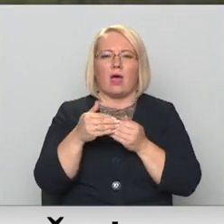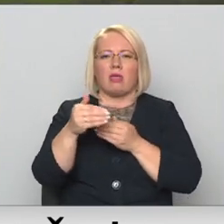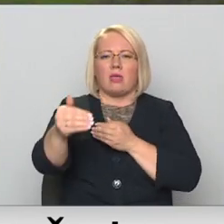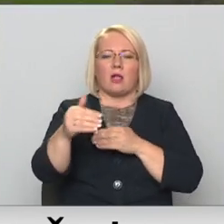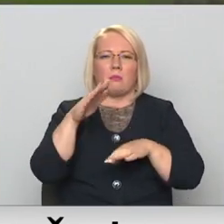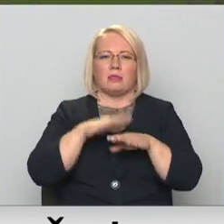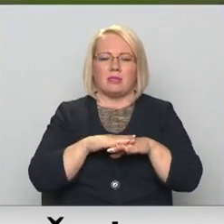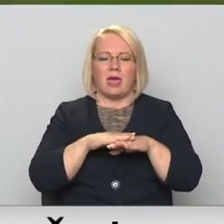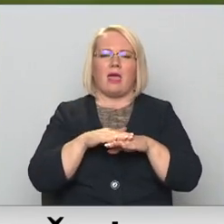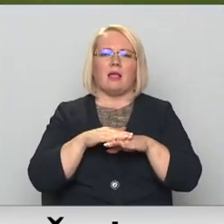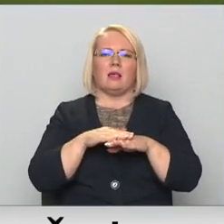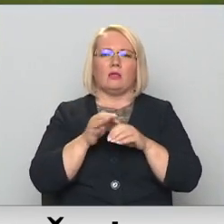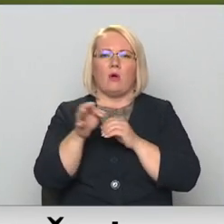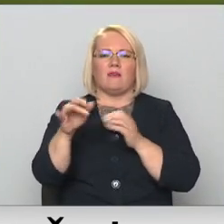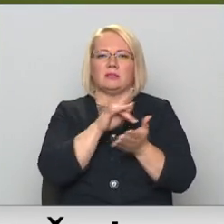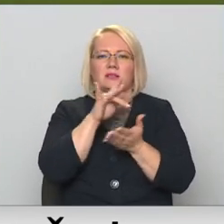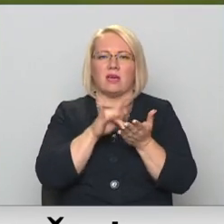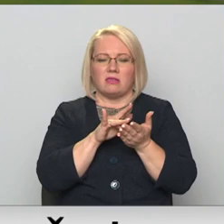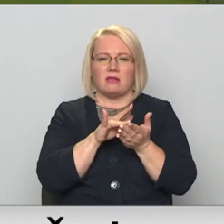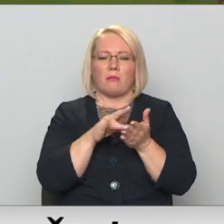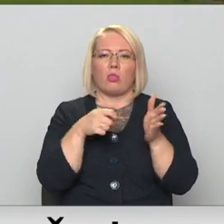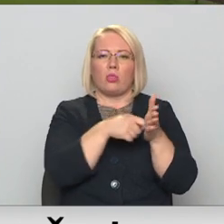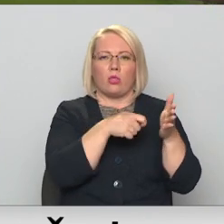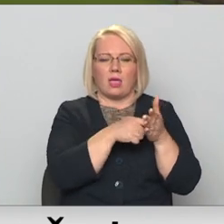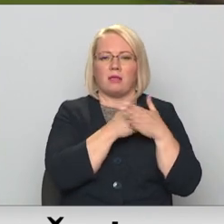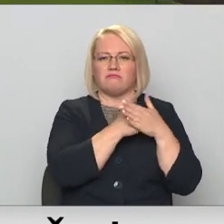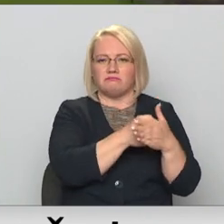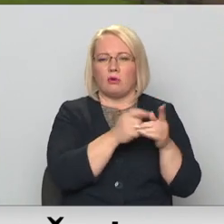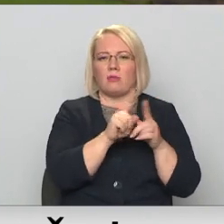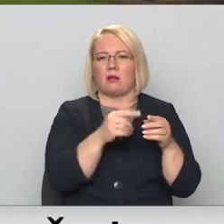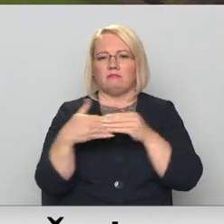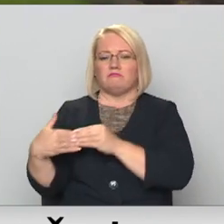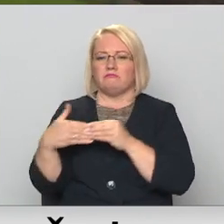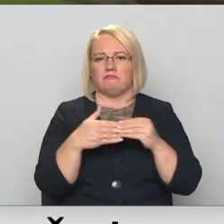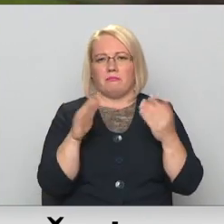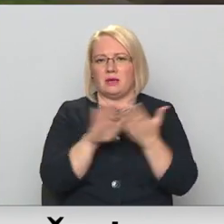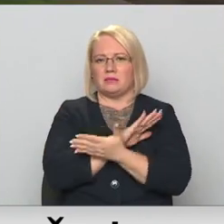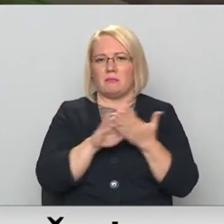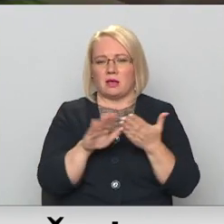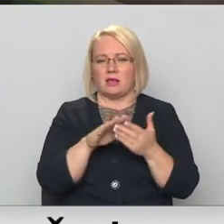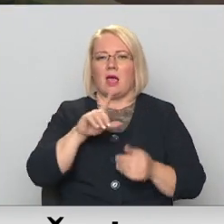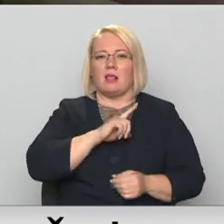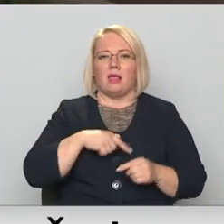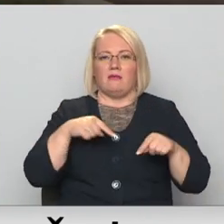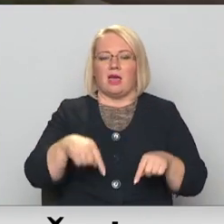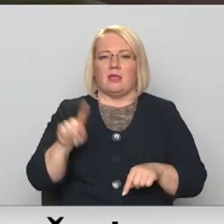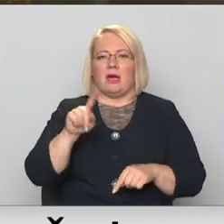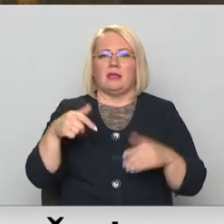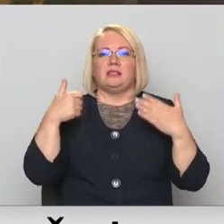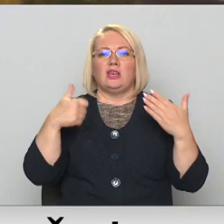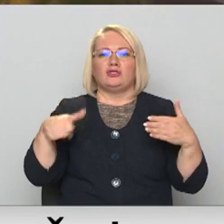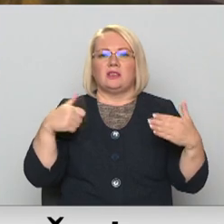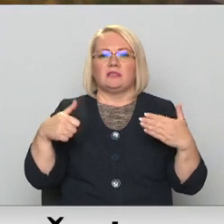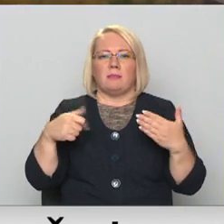dotēt un iedzīvotājus pārvadāt bez maksas. No 1. oktobra Latvijā šādi ir 60 reisi 15 māršatos,